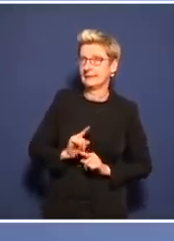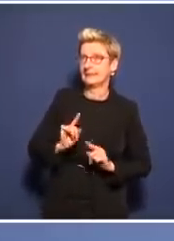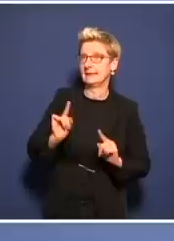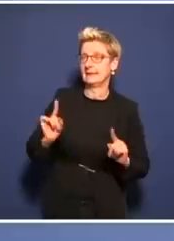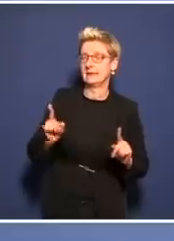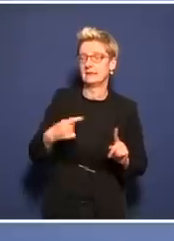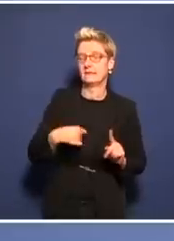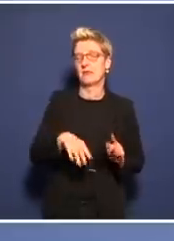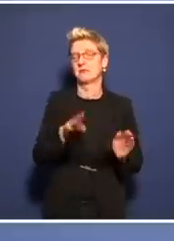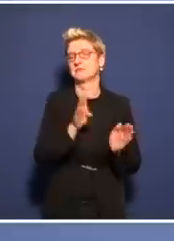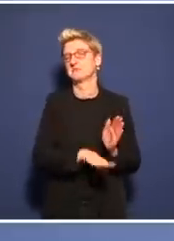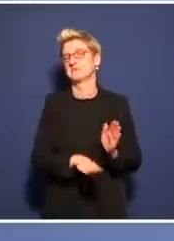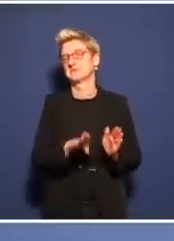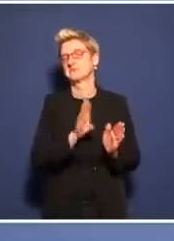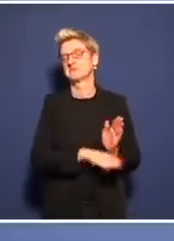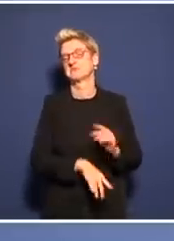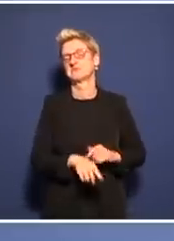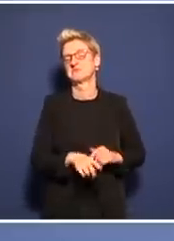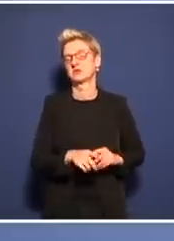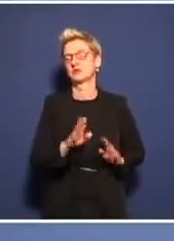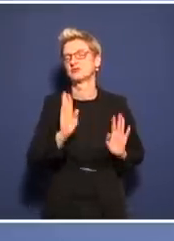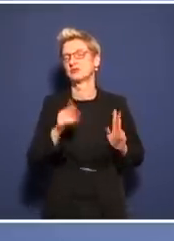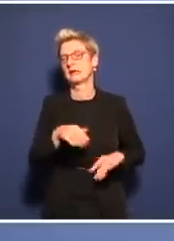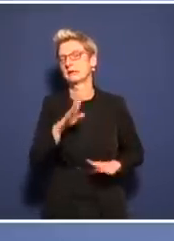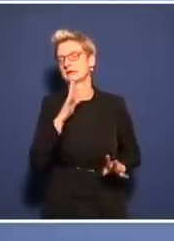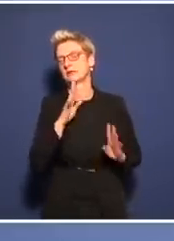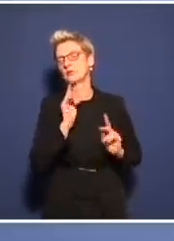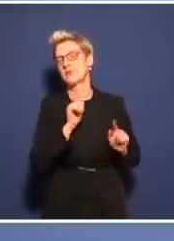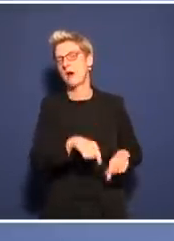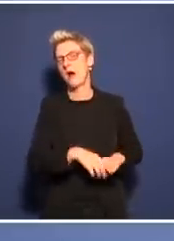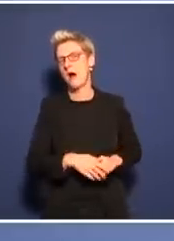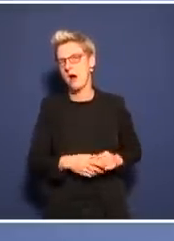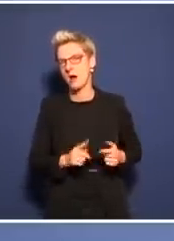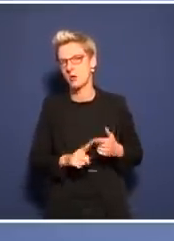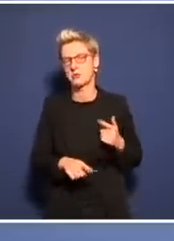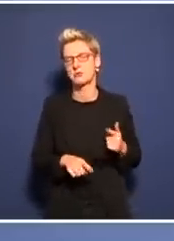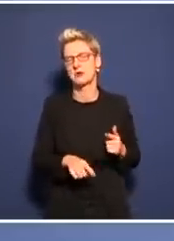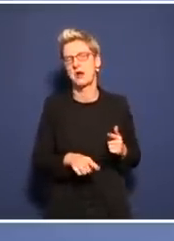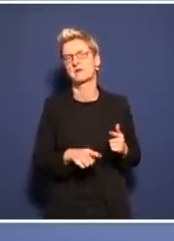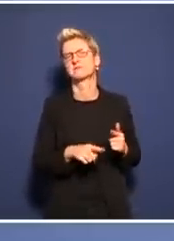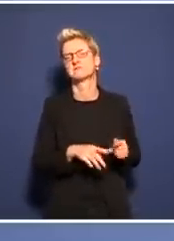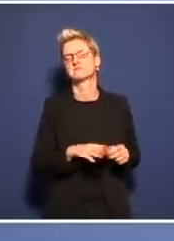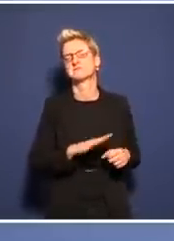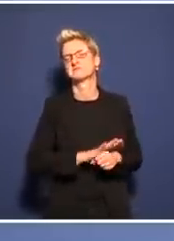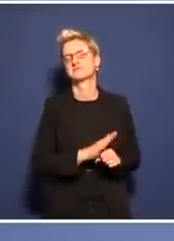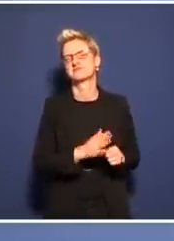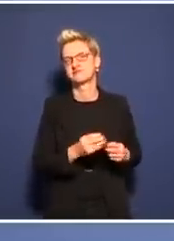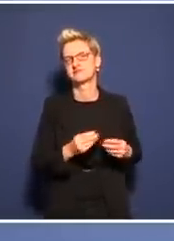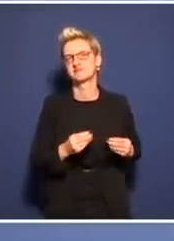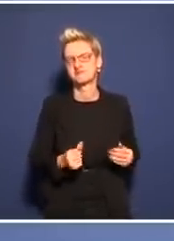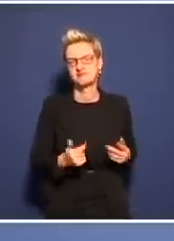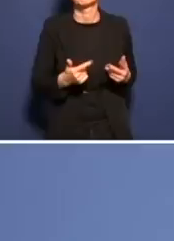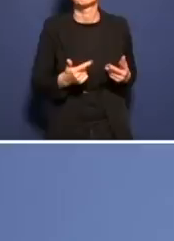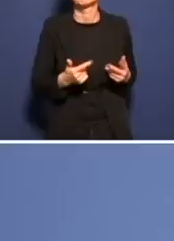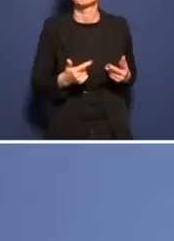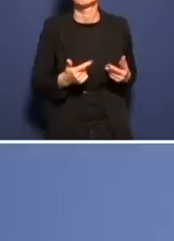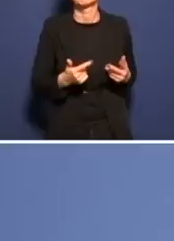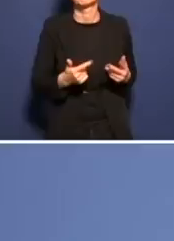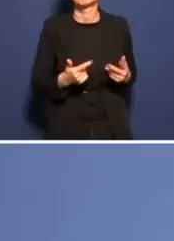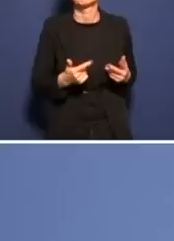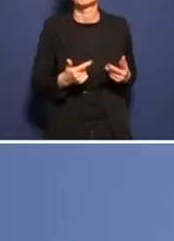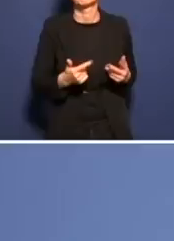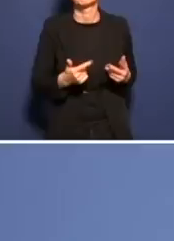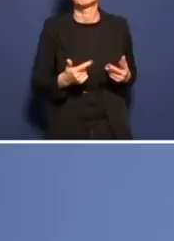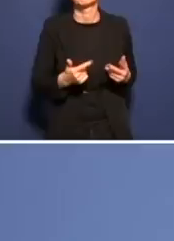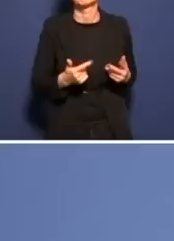würden oder wir würden sie geringschätzen oder abwerten, das bringt uns ja nicht weiter. Diese